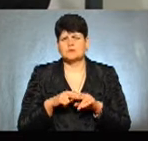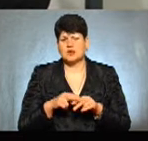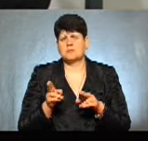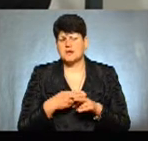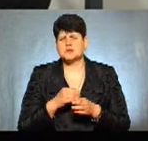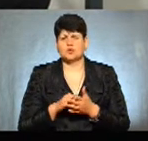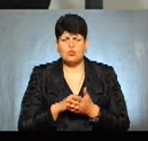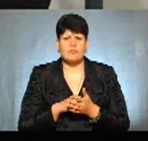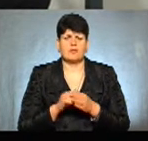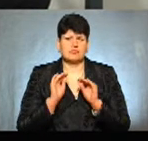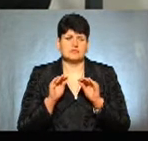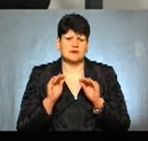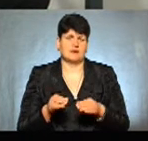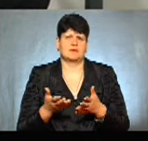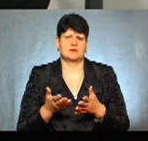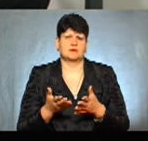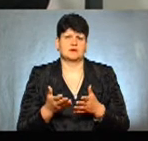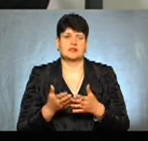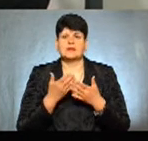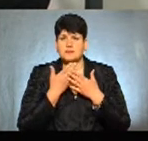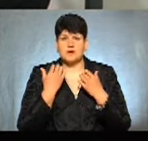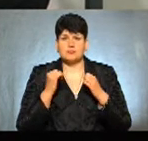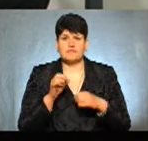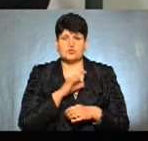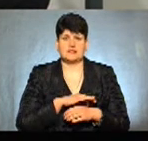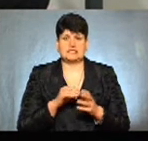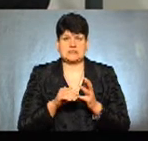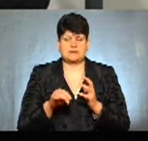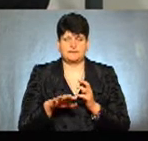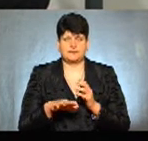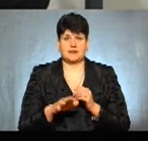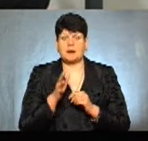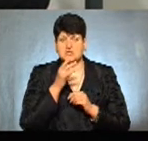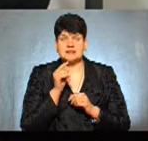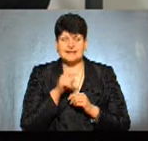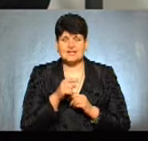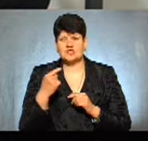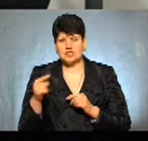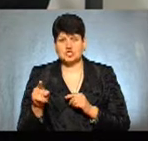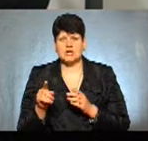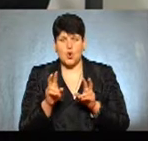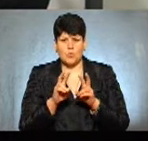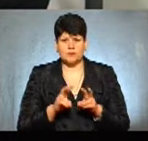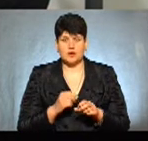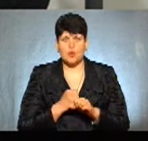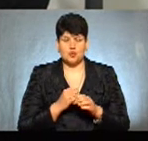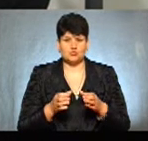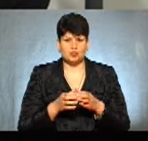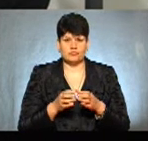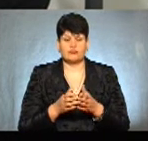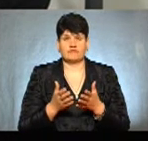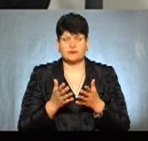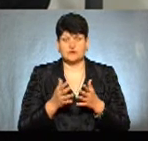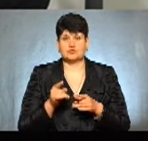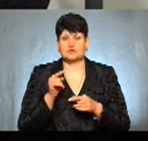що підтверджують право користування даними земельною ділянкою. Відповідно, під час тих чи інших обстежень робочих груп встановлено, чи самих